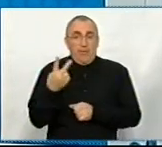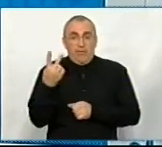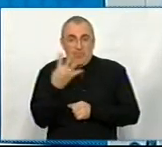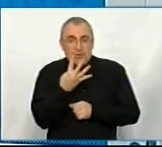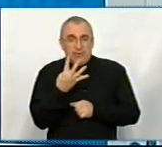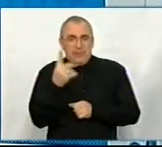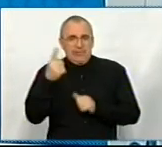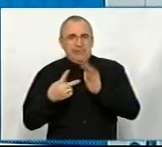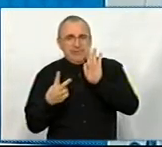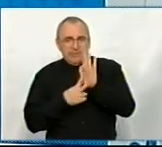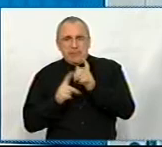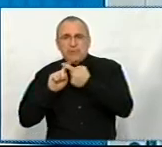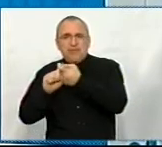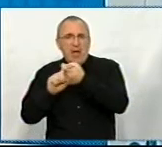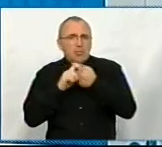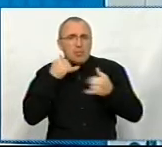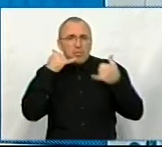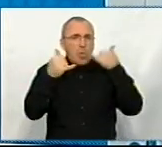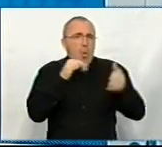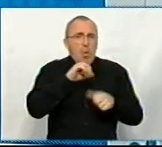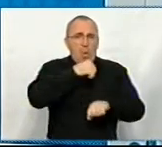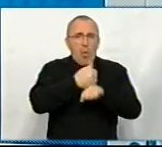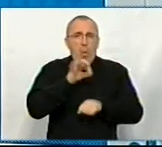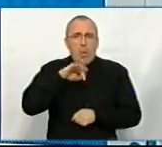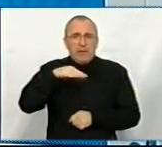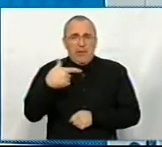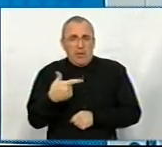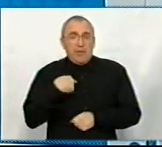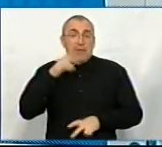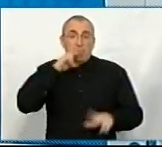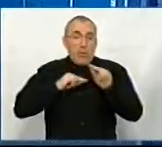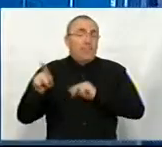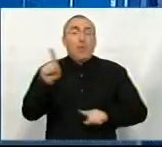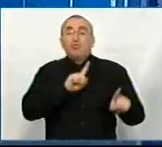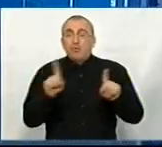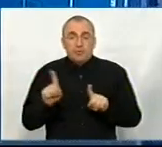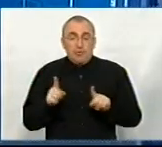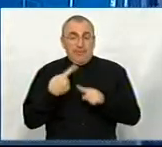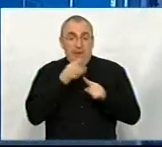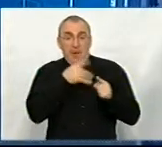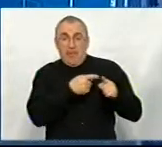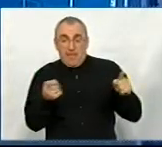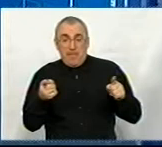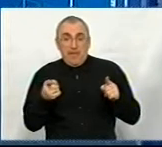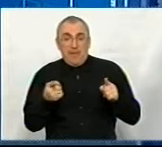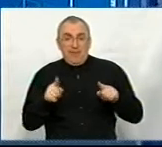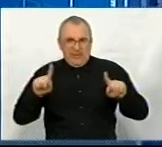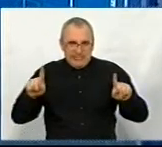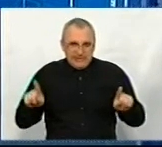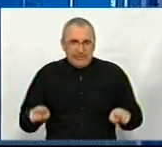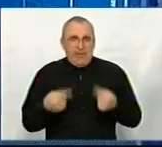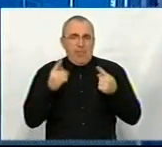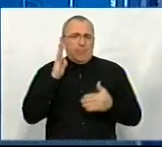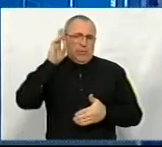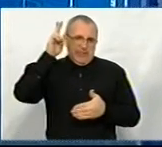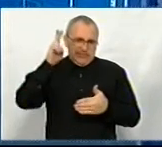на 7 на зв'язку з головами ОТГ. Тому я сподіваюся, що цей період встановлення, він буде